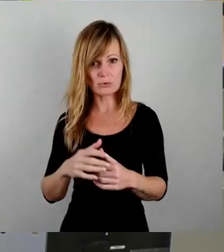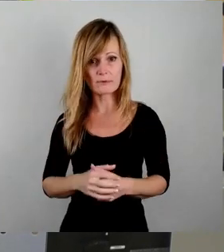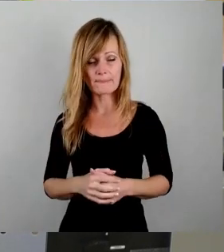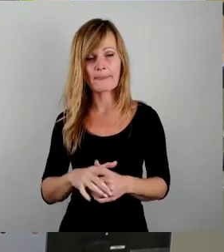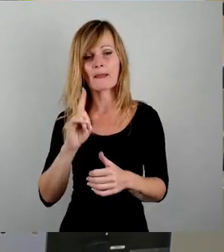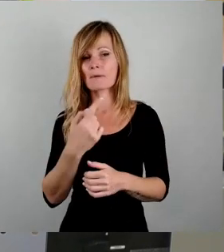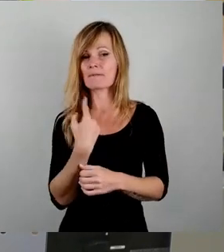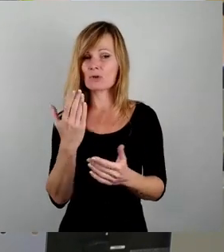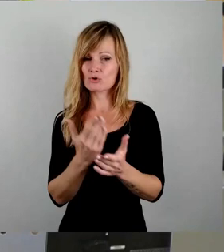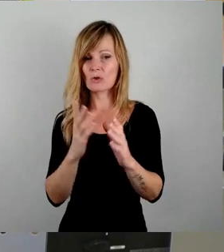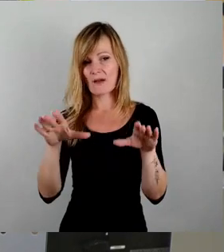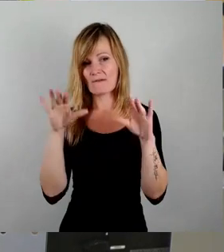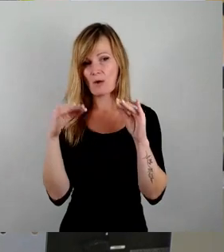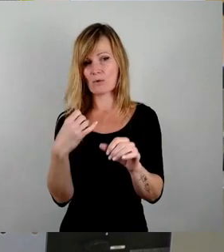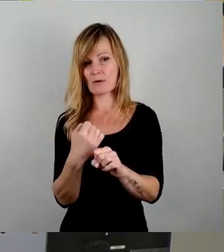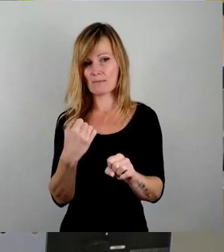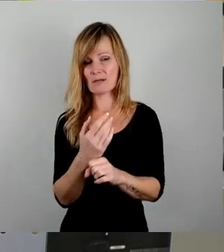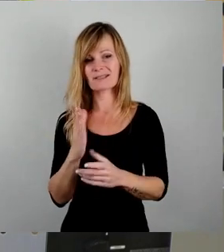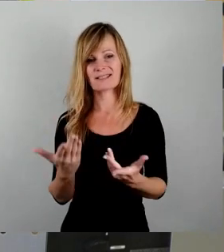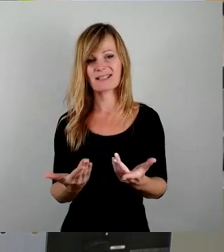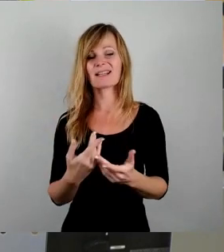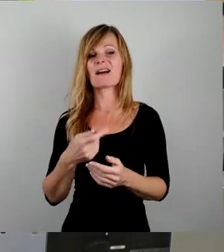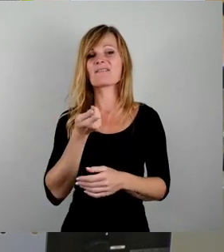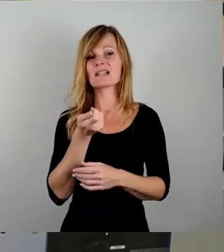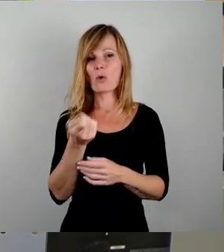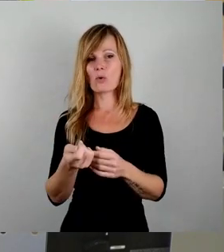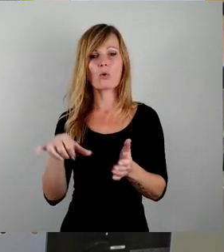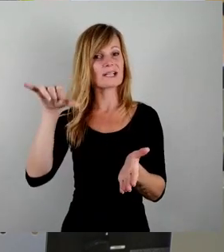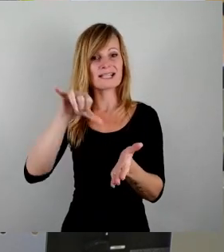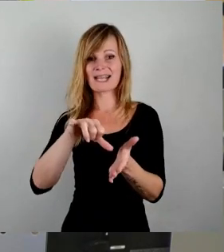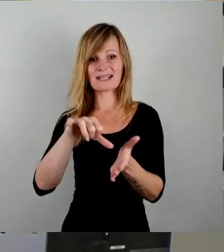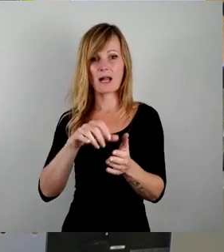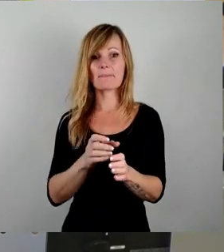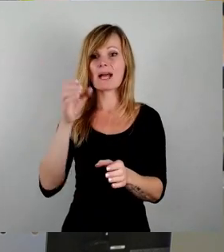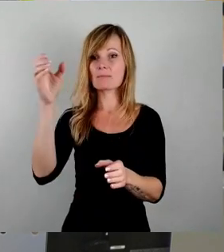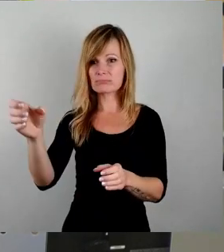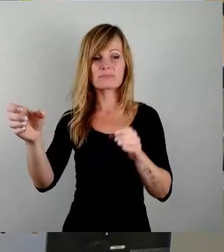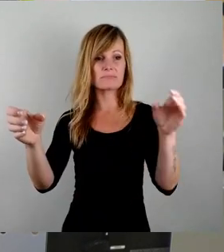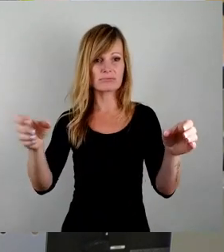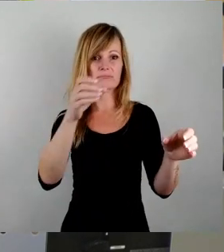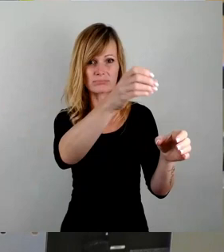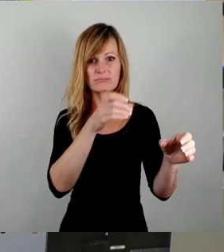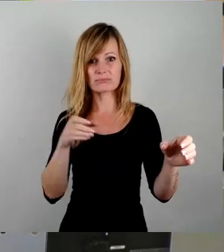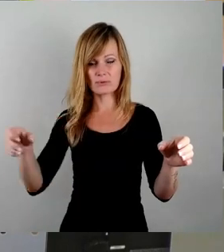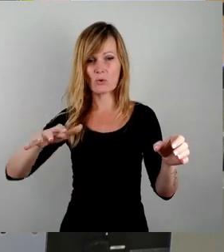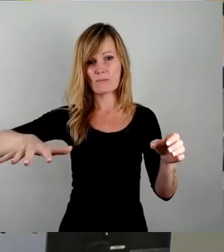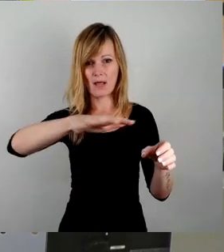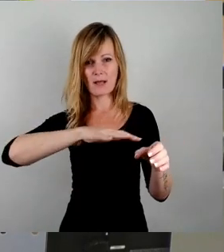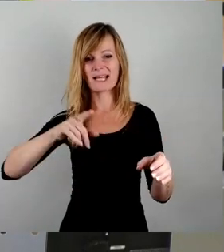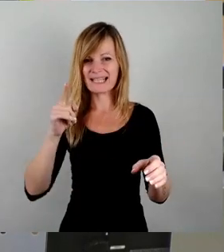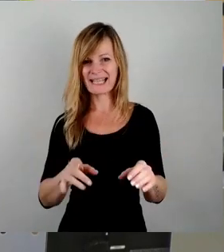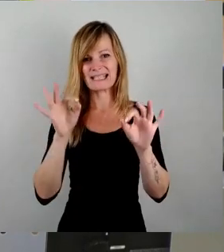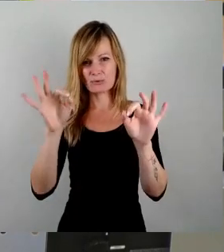gemacht, dass dezentrale Versorgung sicherlich sinnvoll und notwendig ist. Und darüber sollte nochmal über die Konzentration nachgedacht werden.